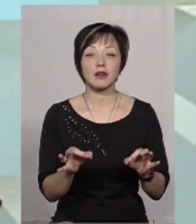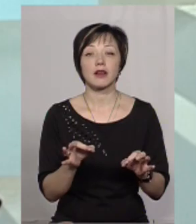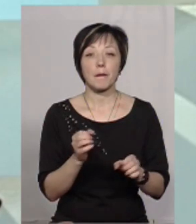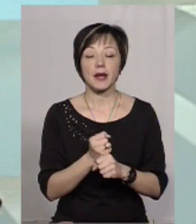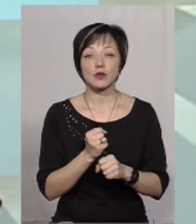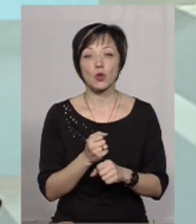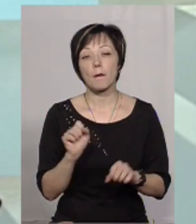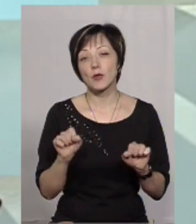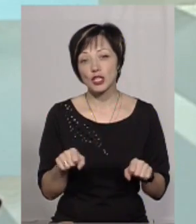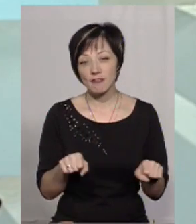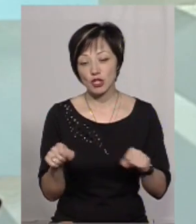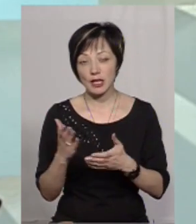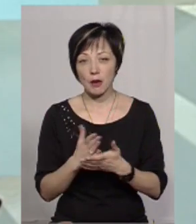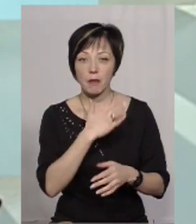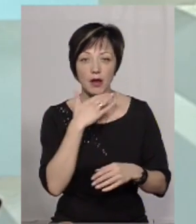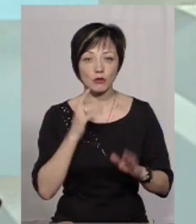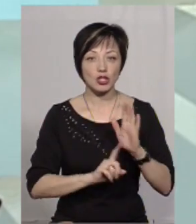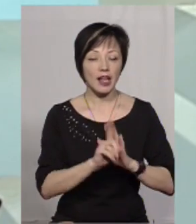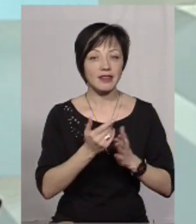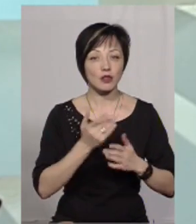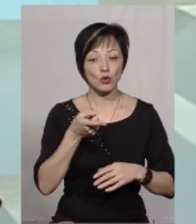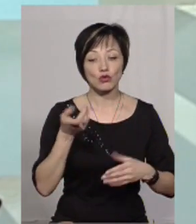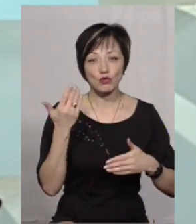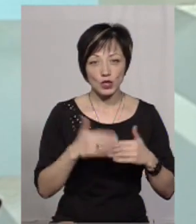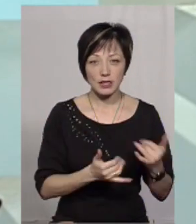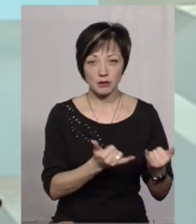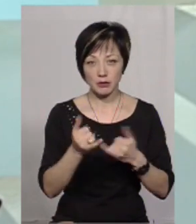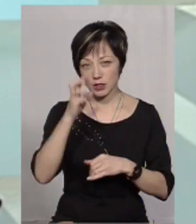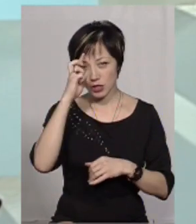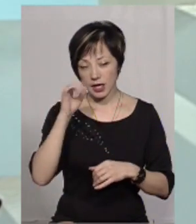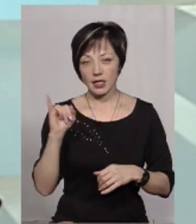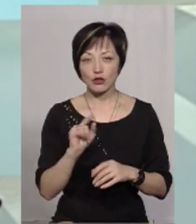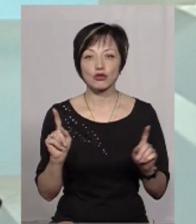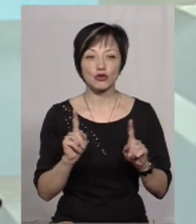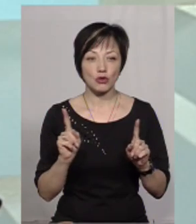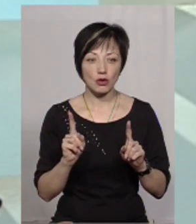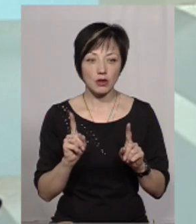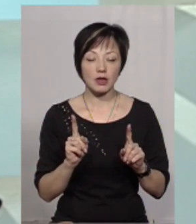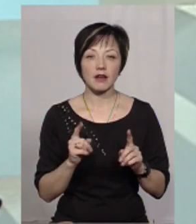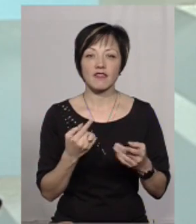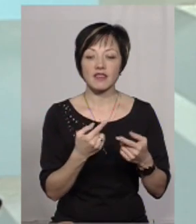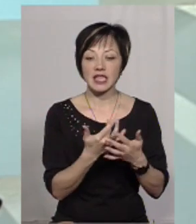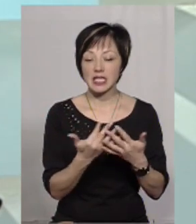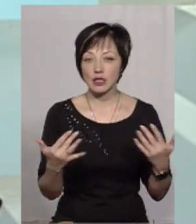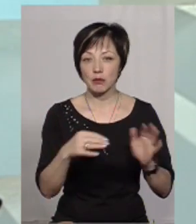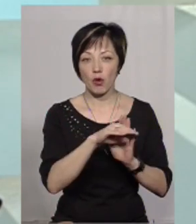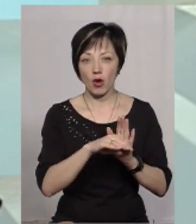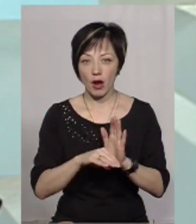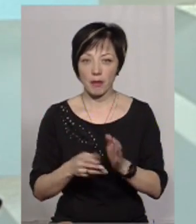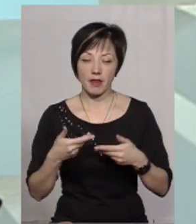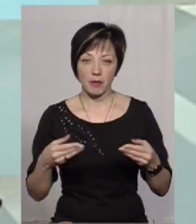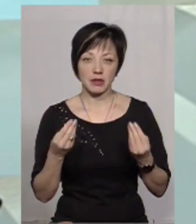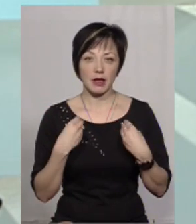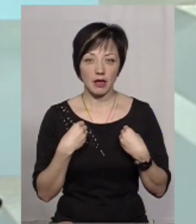Тому можливостей є багато, починаючи від того, що вже забезпечує держава і що в різних програмах